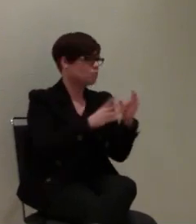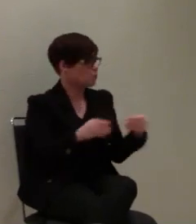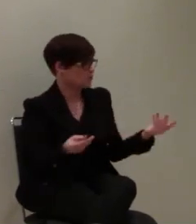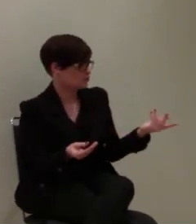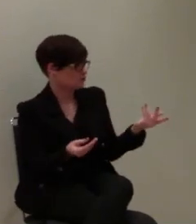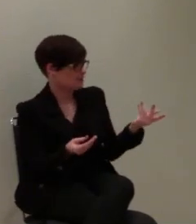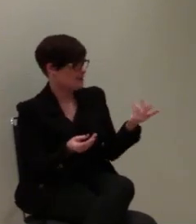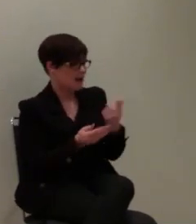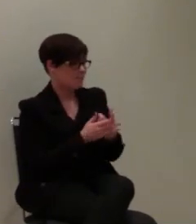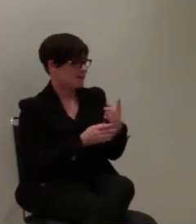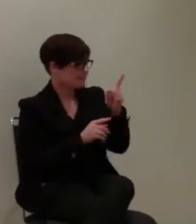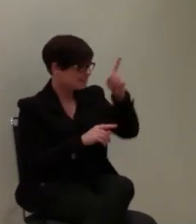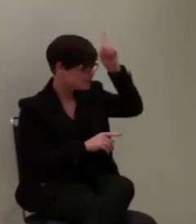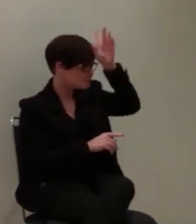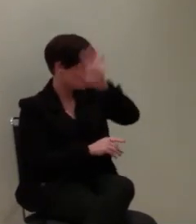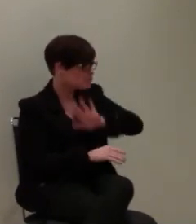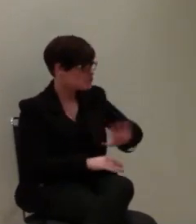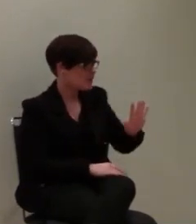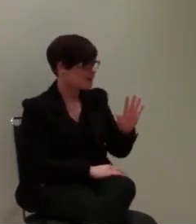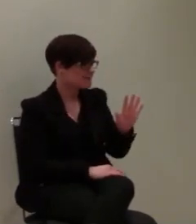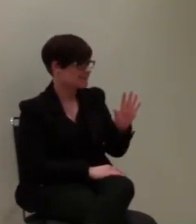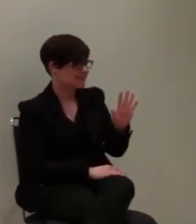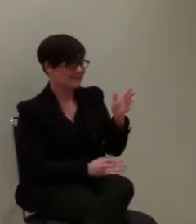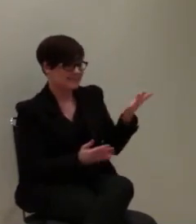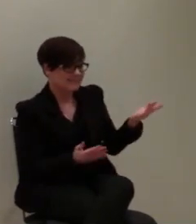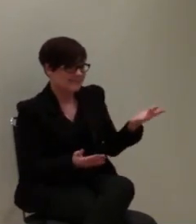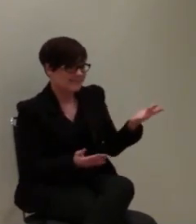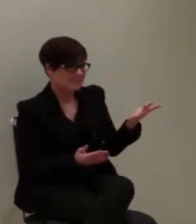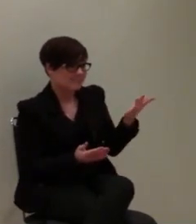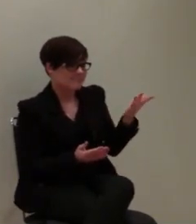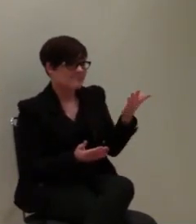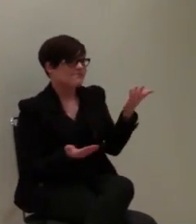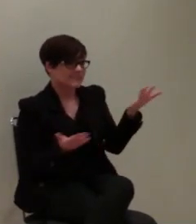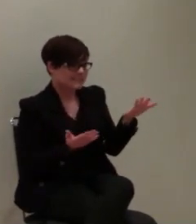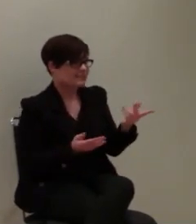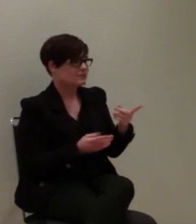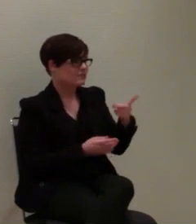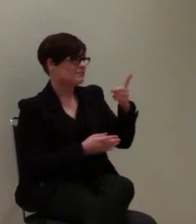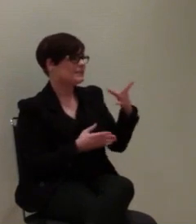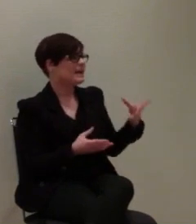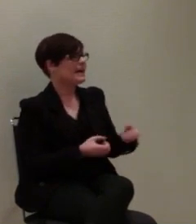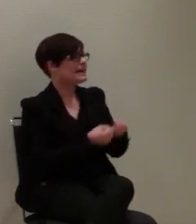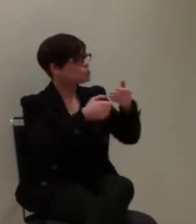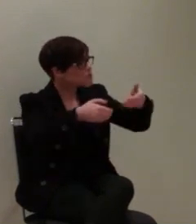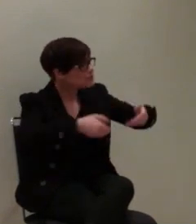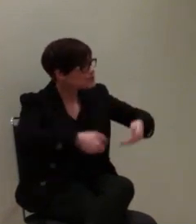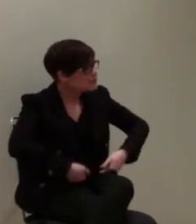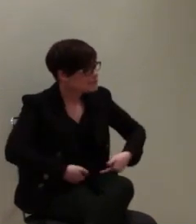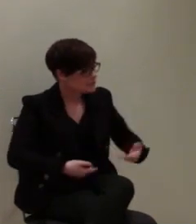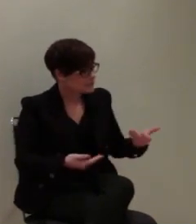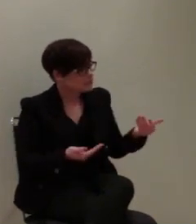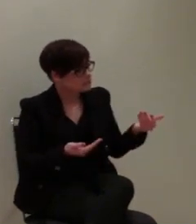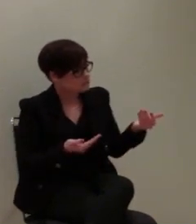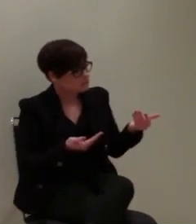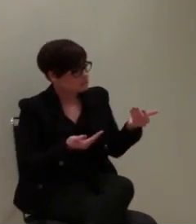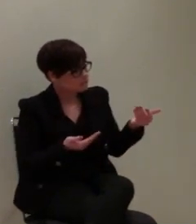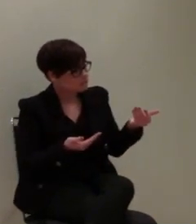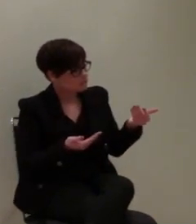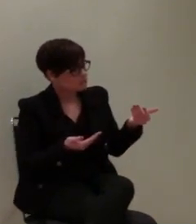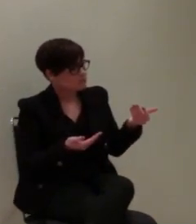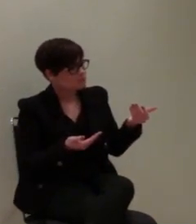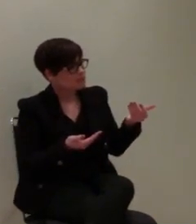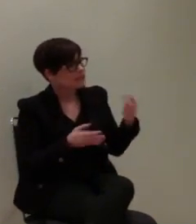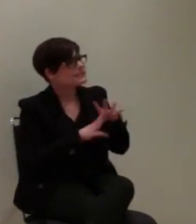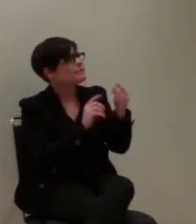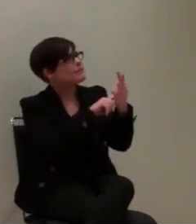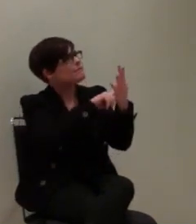Das Dumme ist nur hier in Deutschland, das ist, dass der Rettungsdienst unter den, wo sind es, eins, zwei,